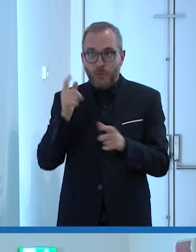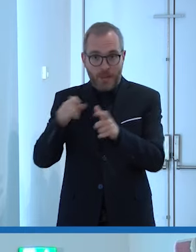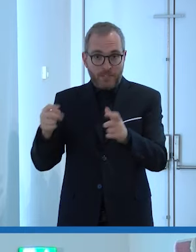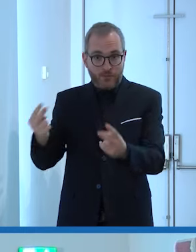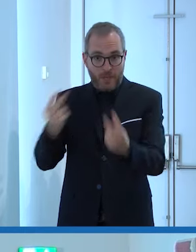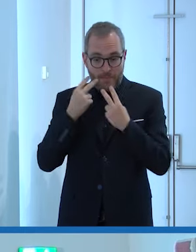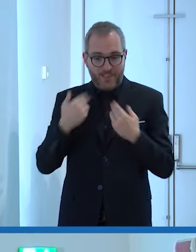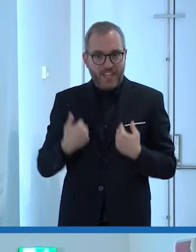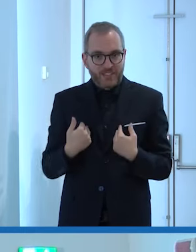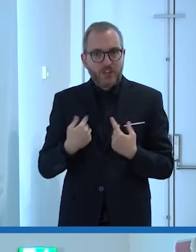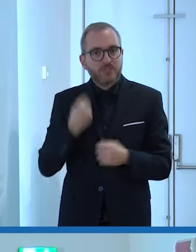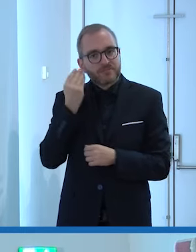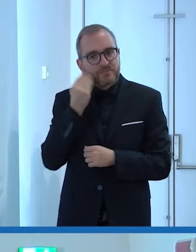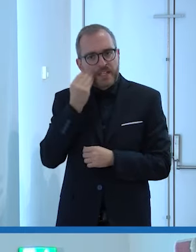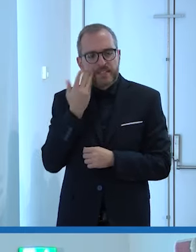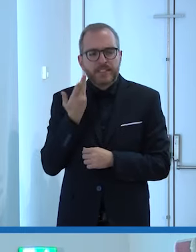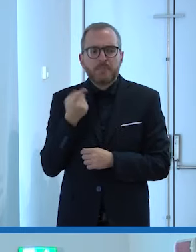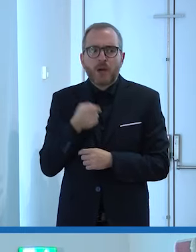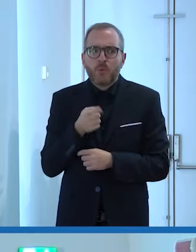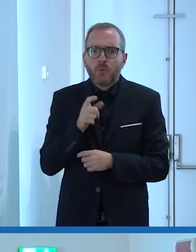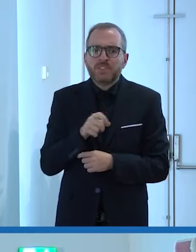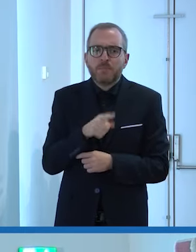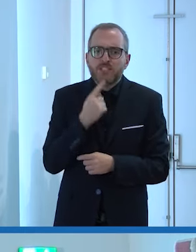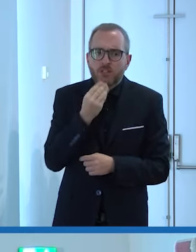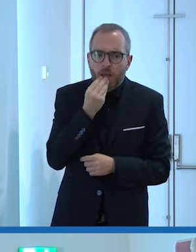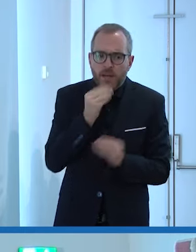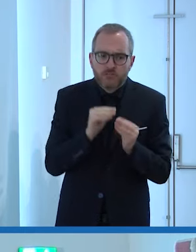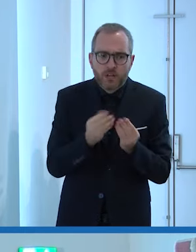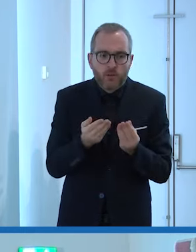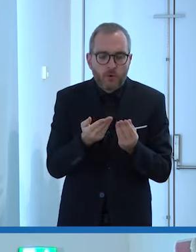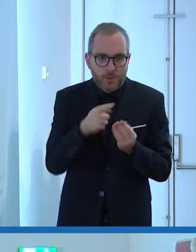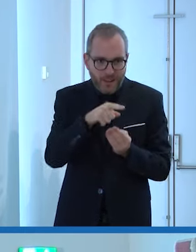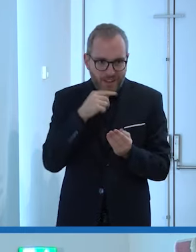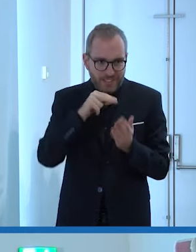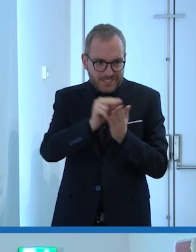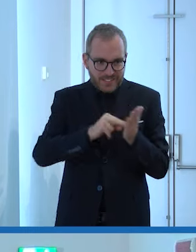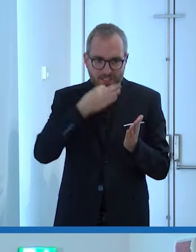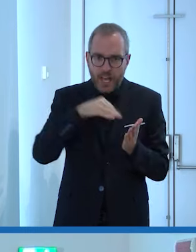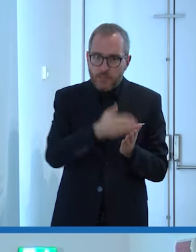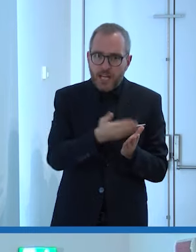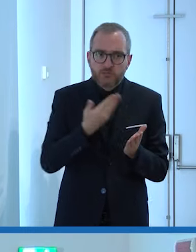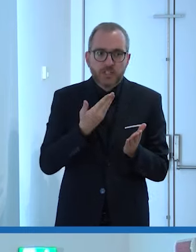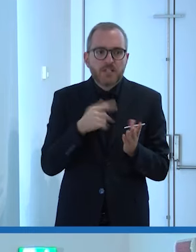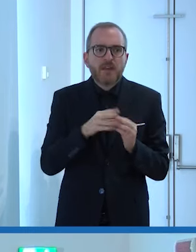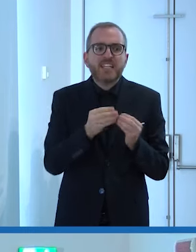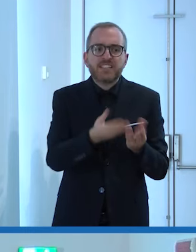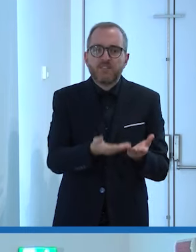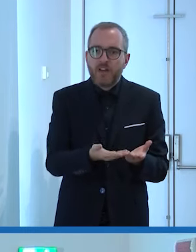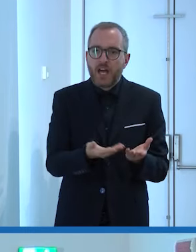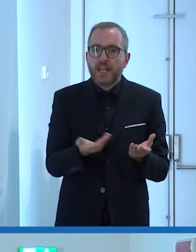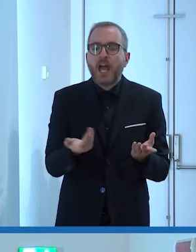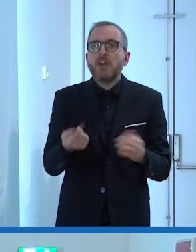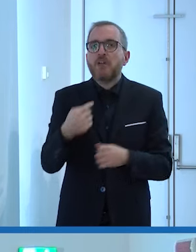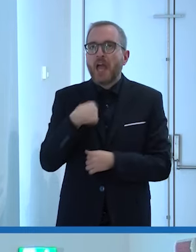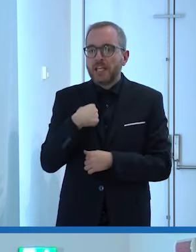pensano ma questa persona come fa a mangiare ma questa persona sa scrivere questa persona cosa sa fare così